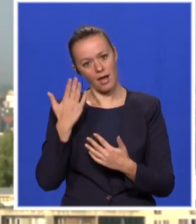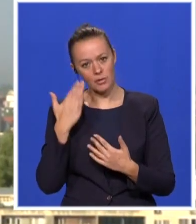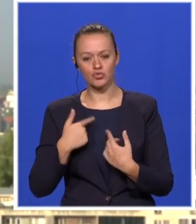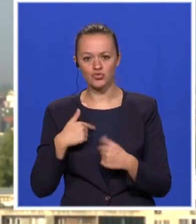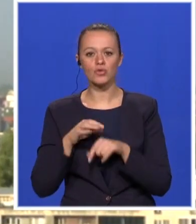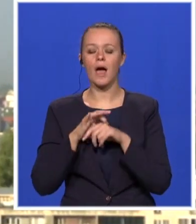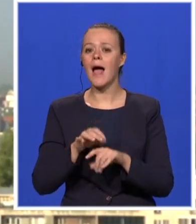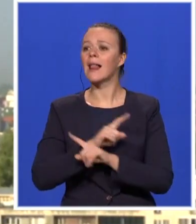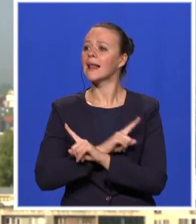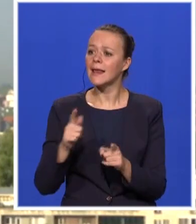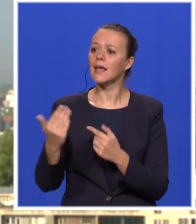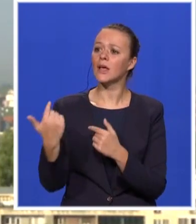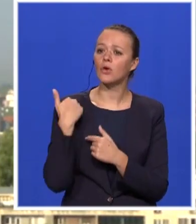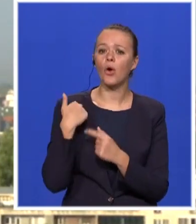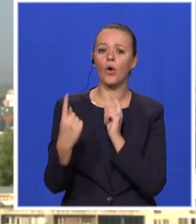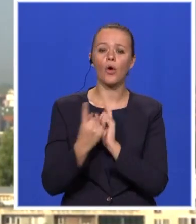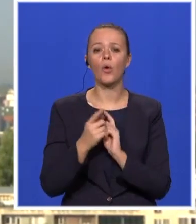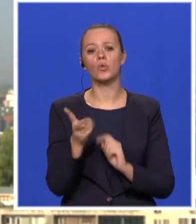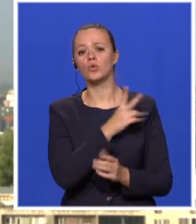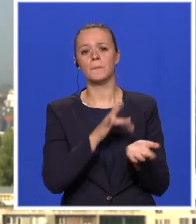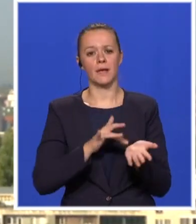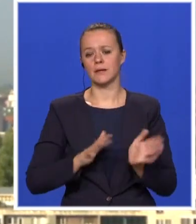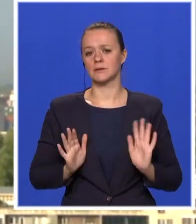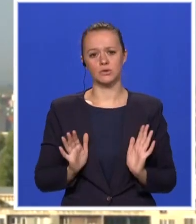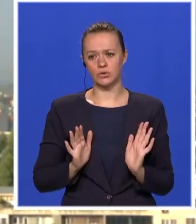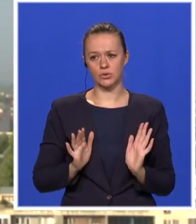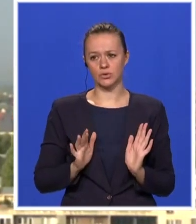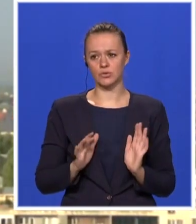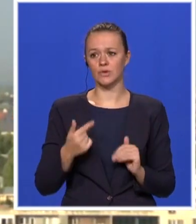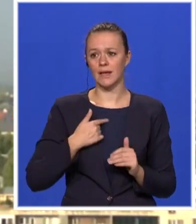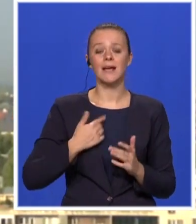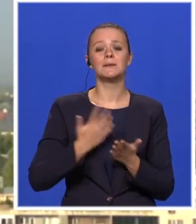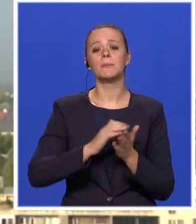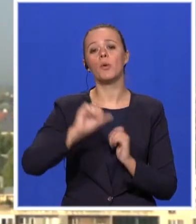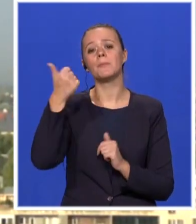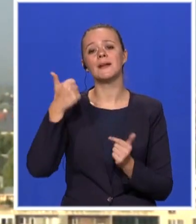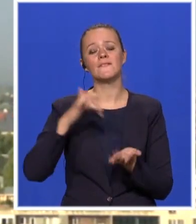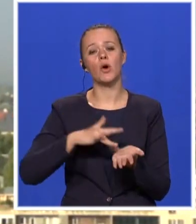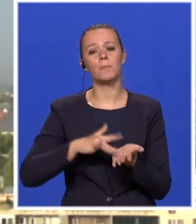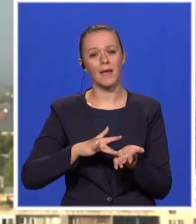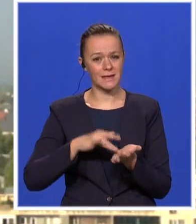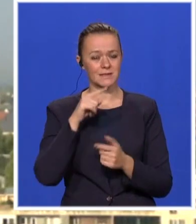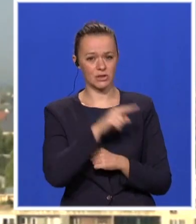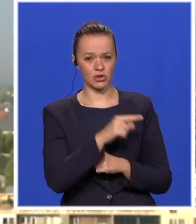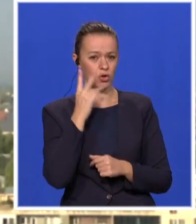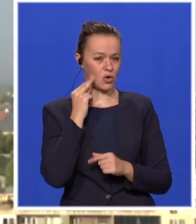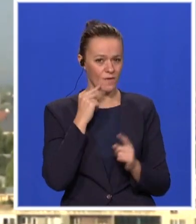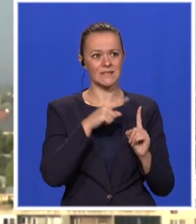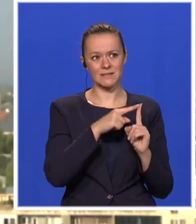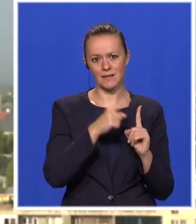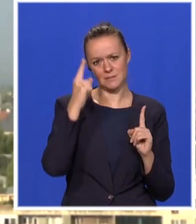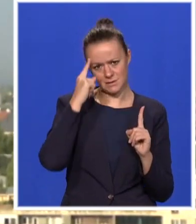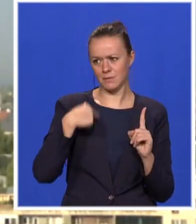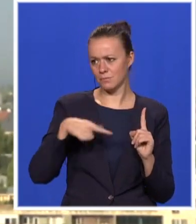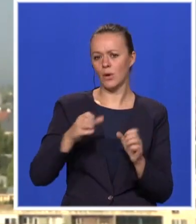nikad niko sa mnom je razgovarao o bilo kakvoj druge pozicije. Ja sam sve vremen pokušao kažem, ljudi, pa ja sam bio prvi na listi, radim posebno, čega prirodno je da očekujem